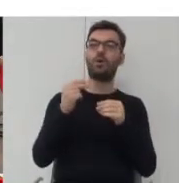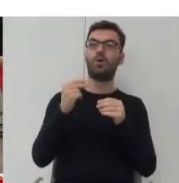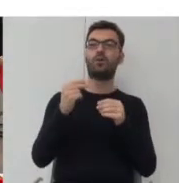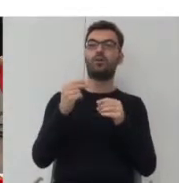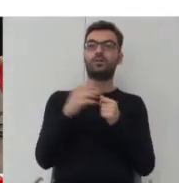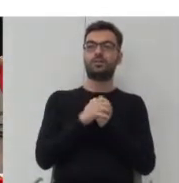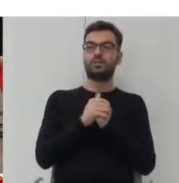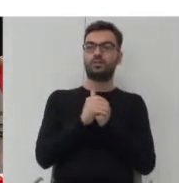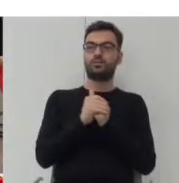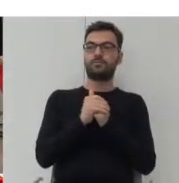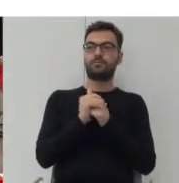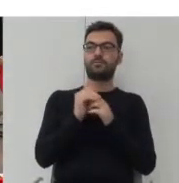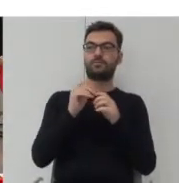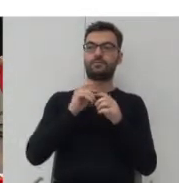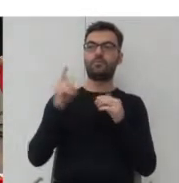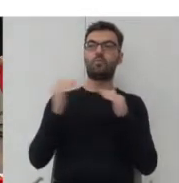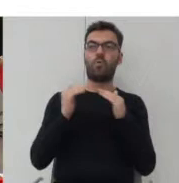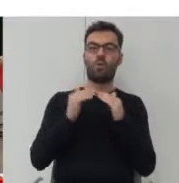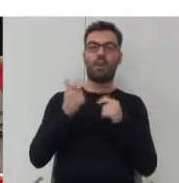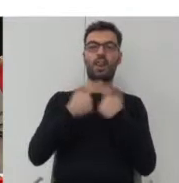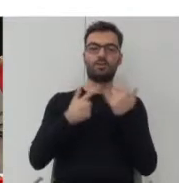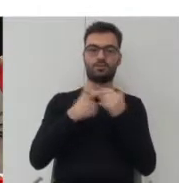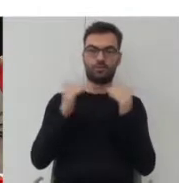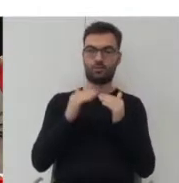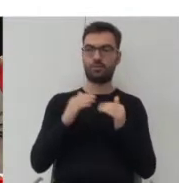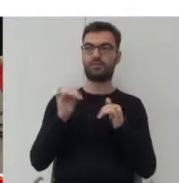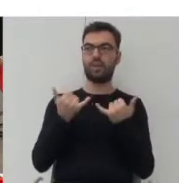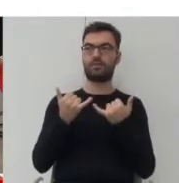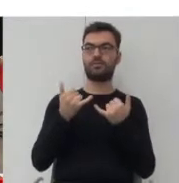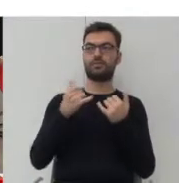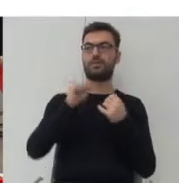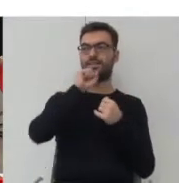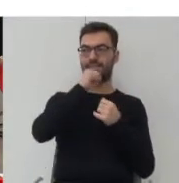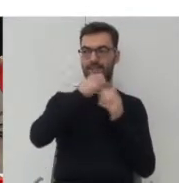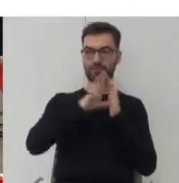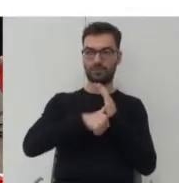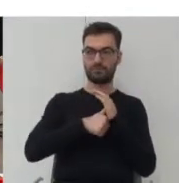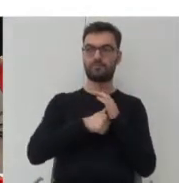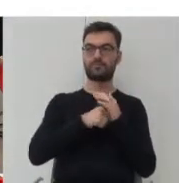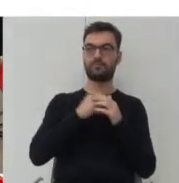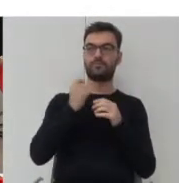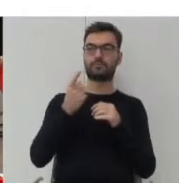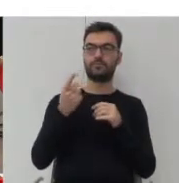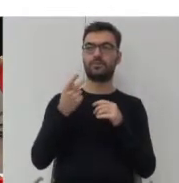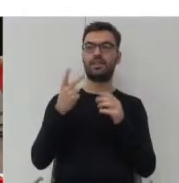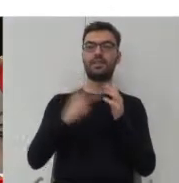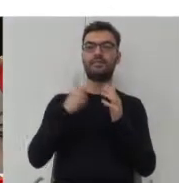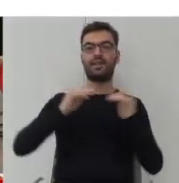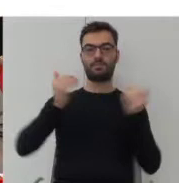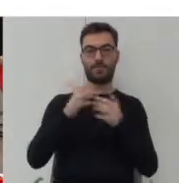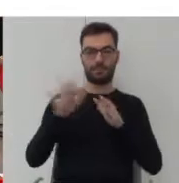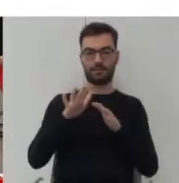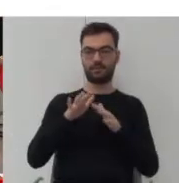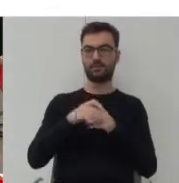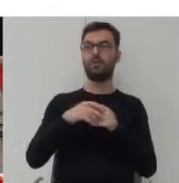jakby tutaj są porównania liczbowe, że w momencie, w którym stare miasto ma dwukrotnie mniejszą powierzchnię, jest